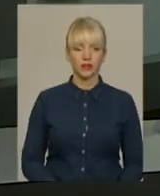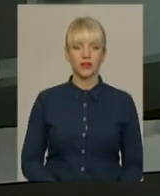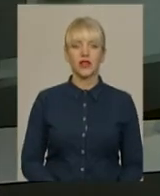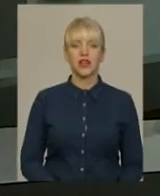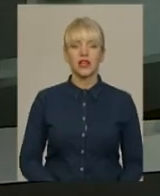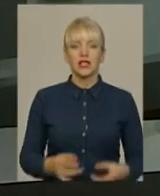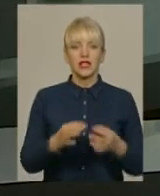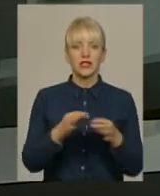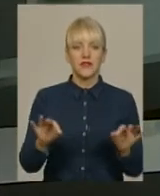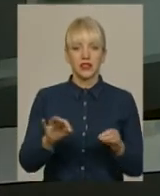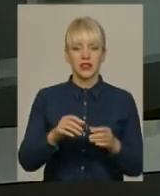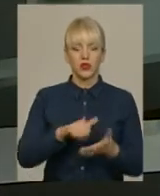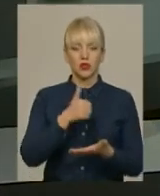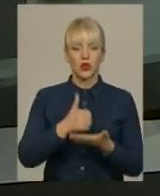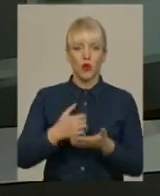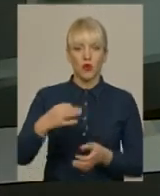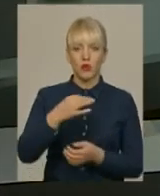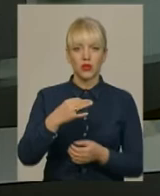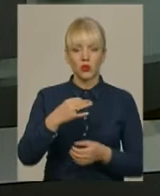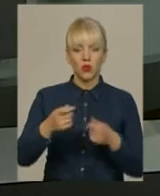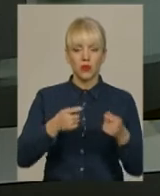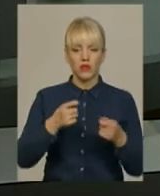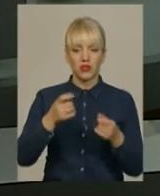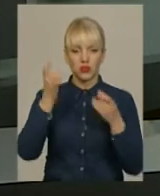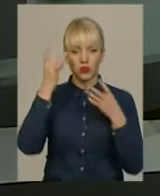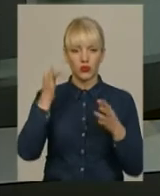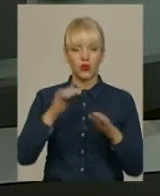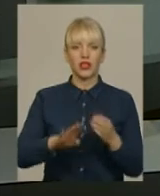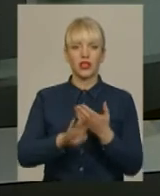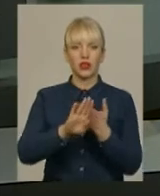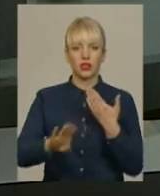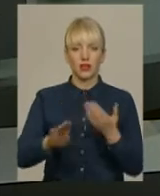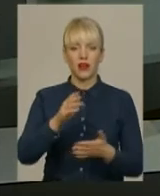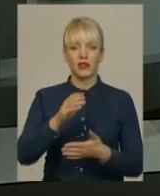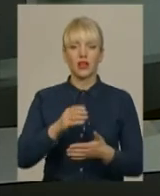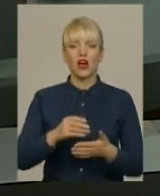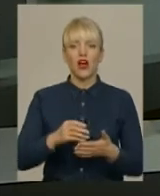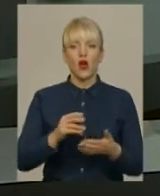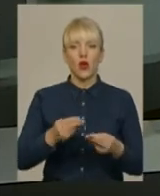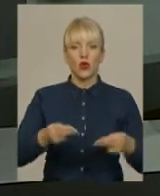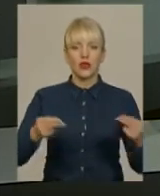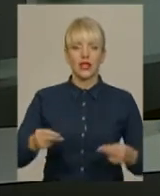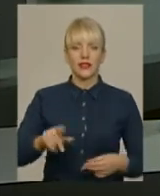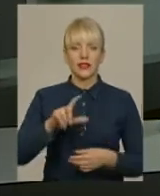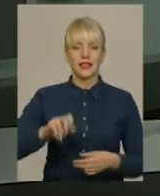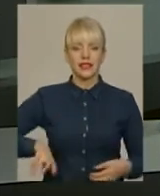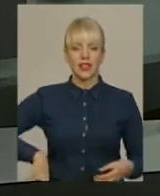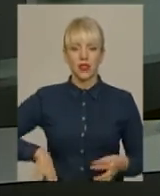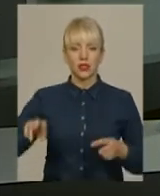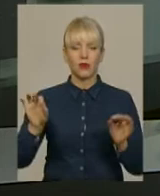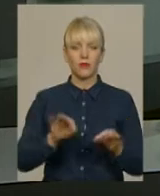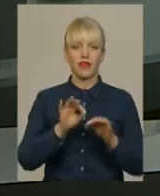Звільнити очільницю обласного управління культури та розірвати контракт з директором філармонії. Таку вимогу